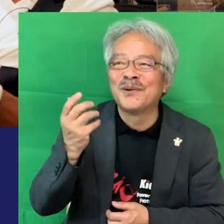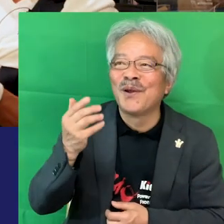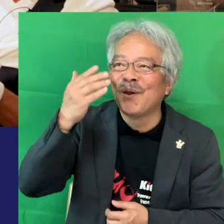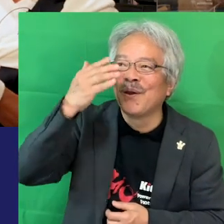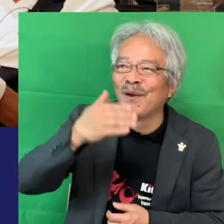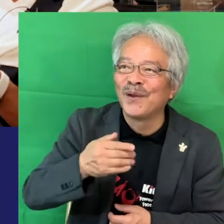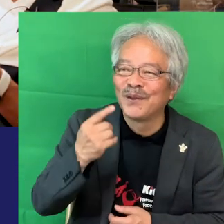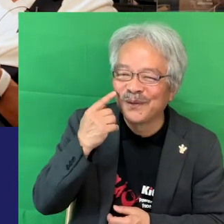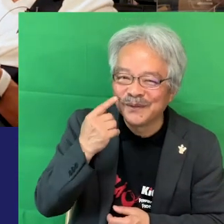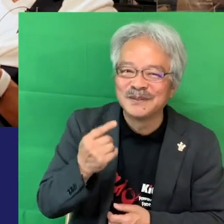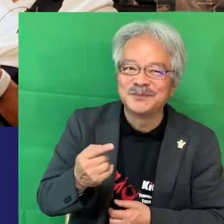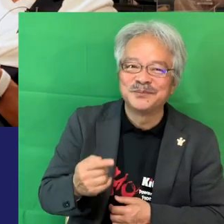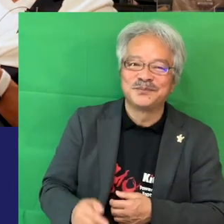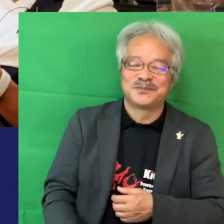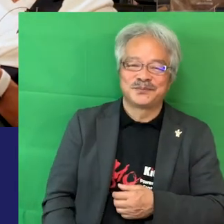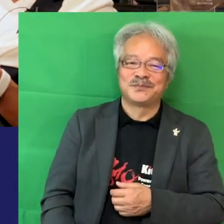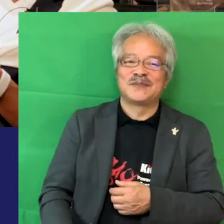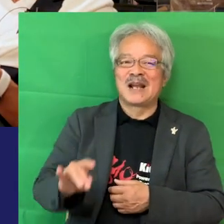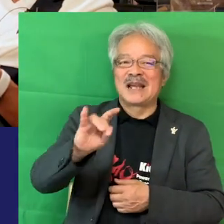なけどけど